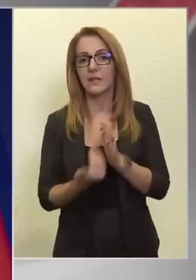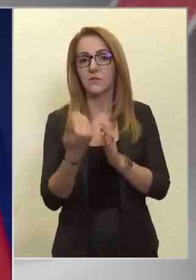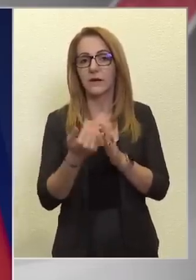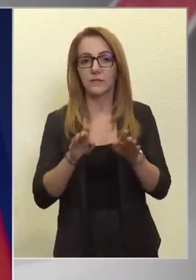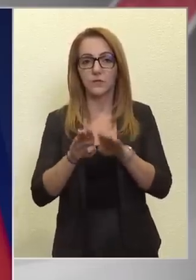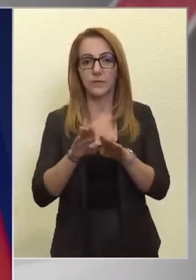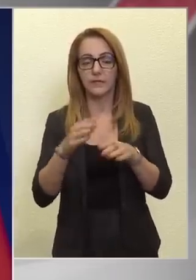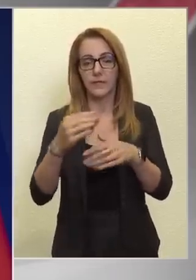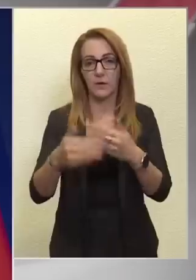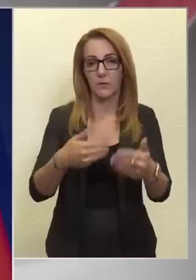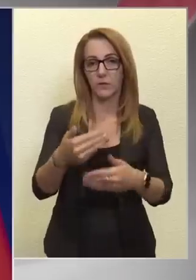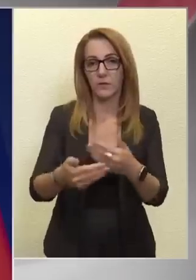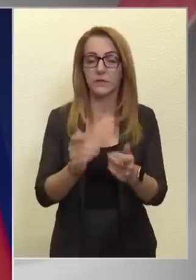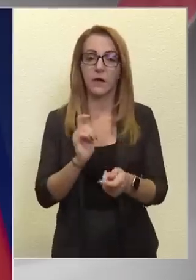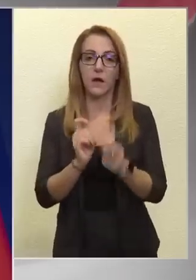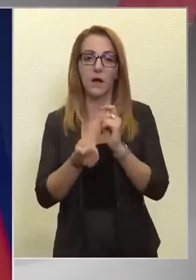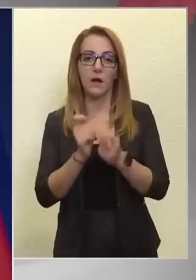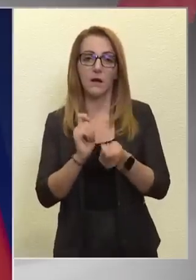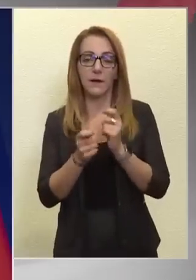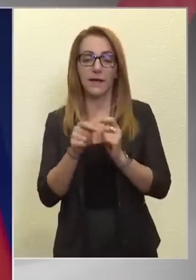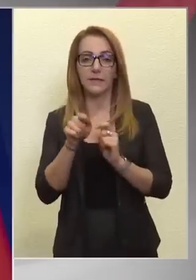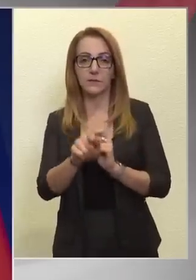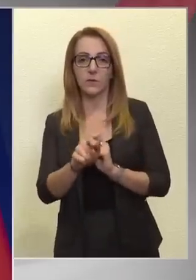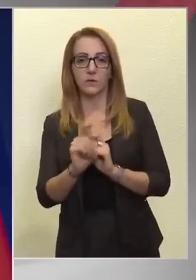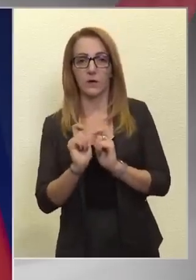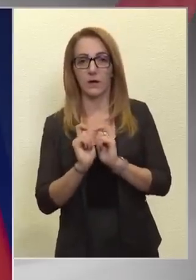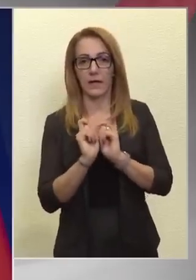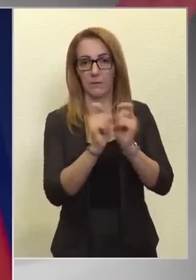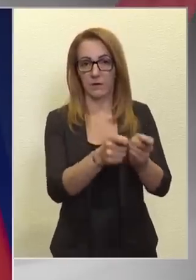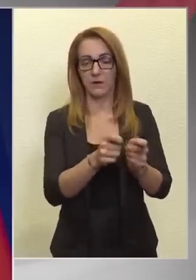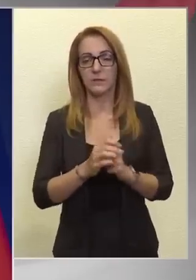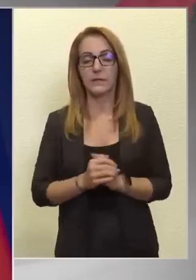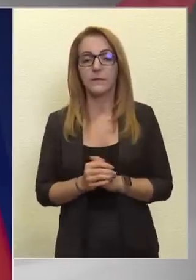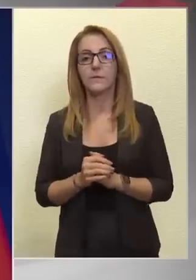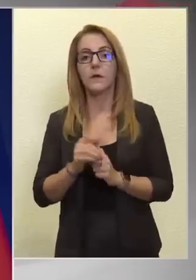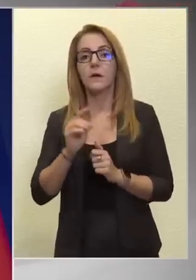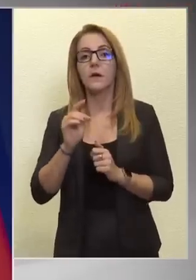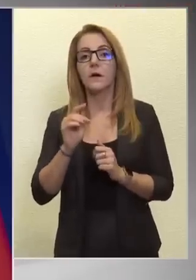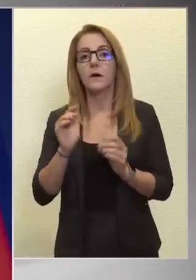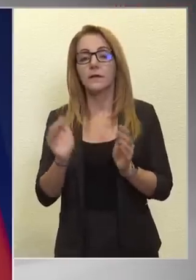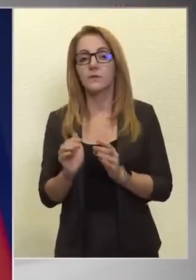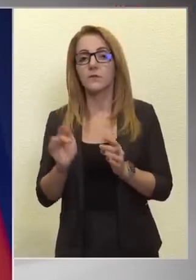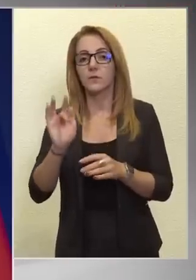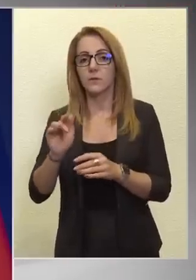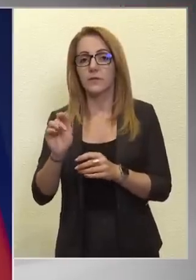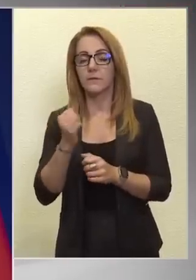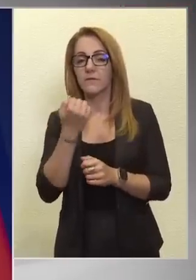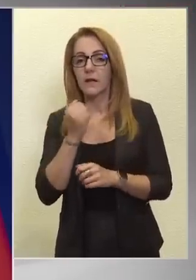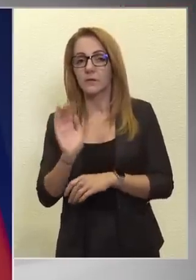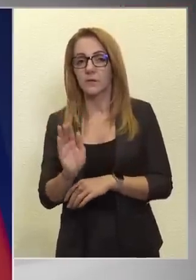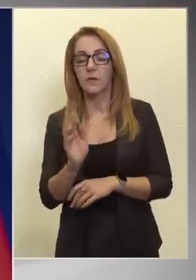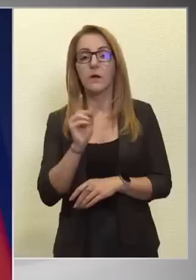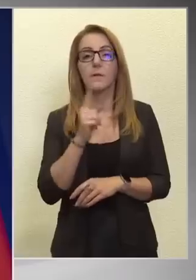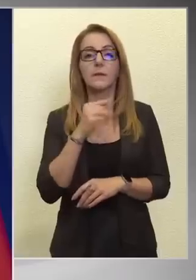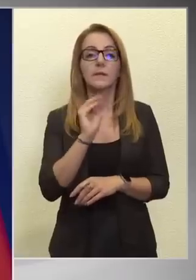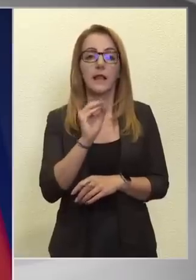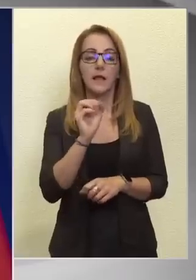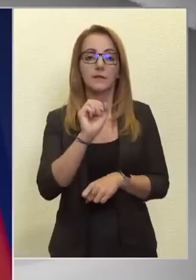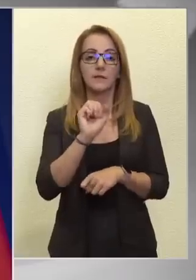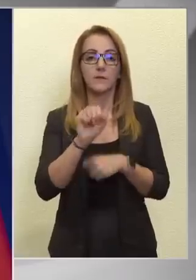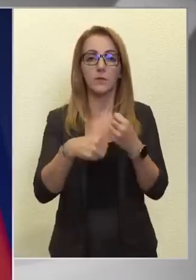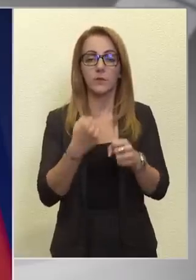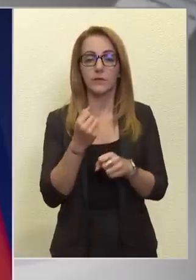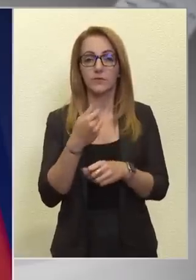fogja lebonyolítani, tehát a pályázatokat oda kell beadniuk a kisközépvállalatoknak. Mit jelent a működési költségek